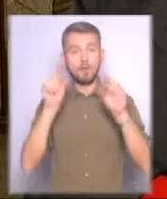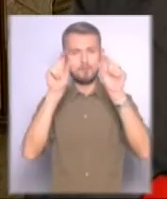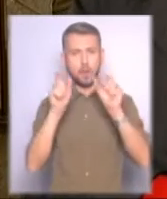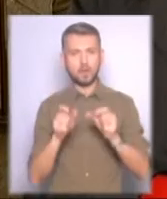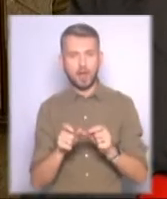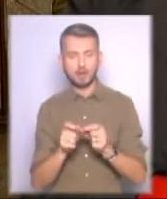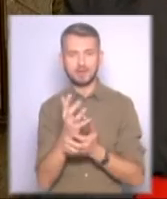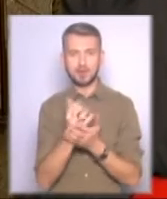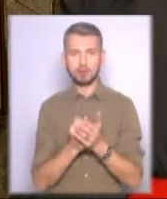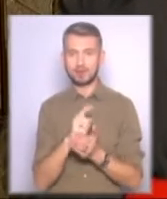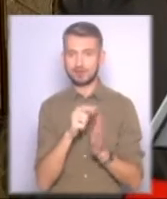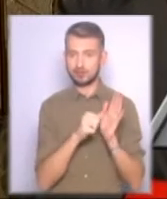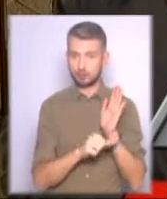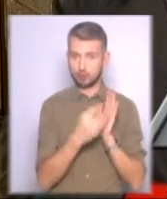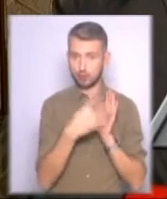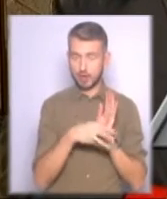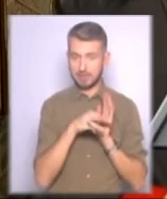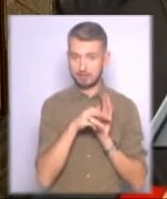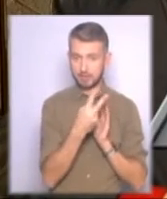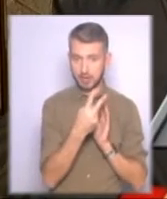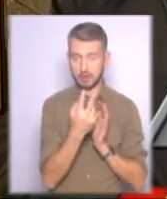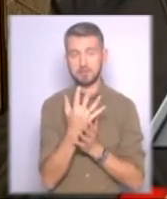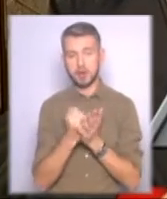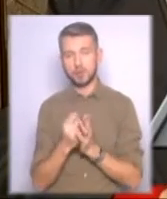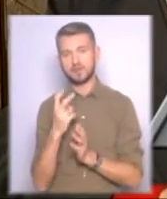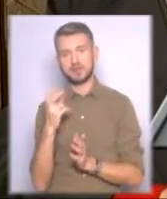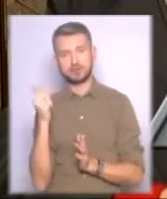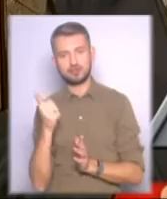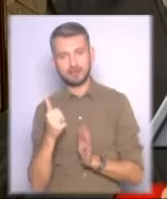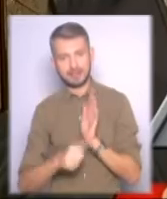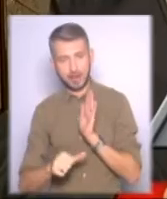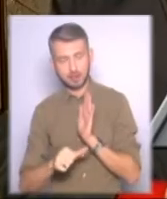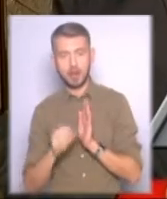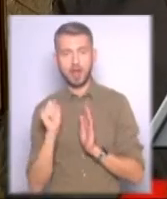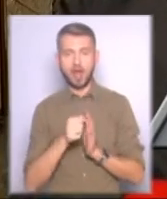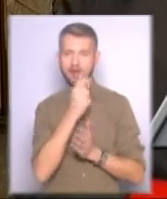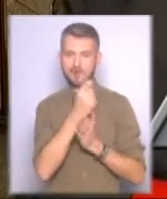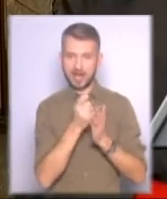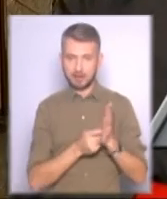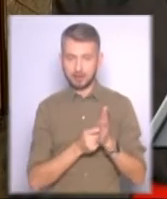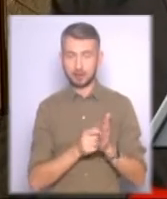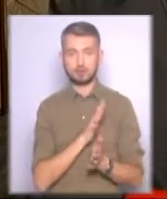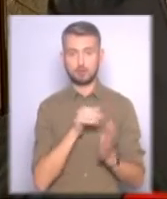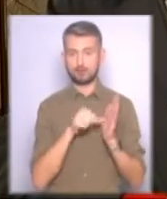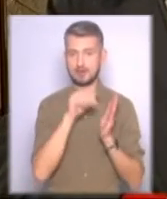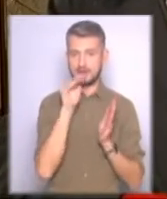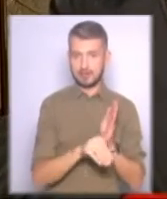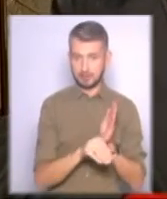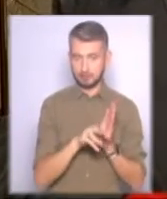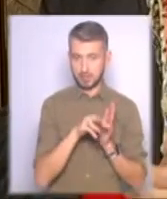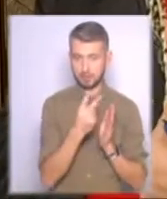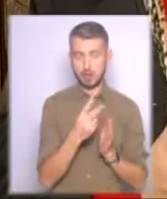з 640 квадратних метрів 260, а фрески з 6 тисяч квадратних метрів 3 тисячі